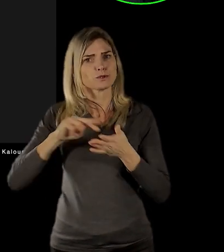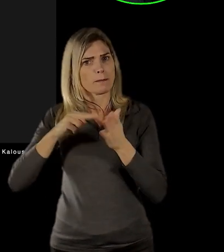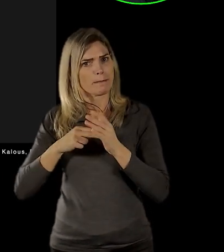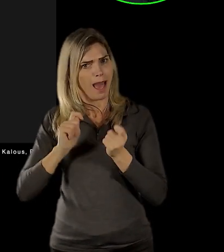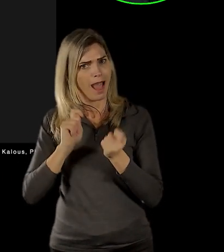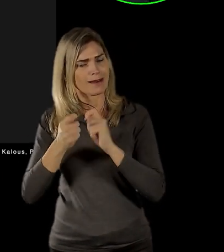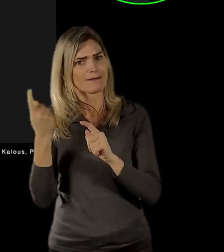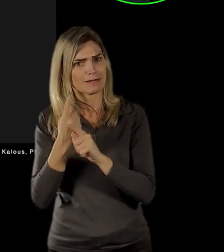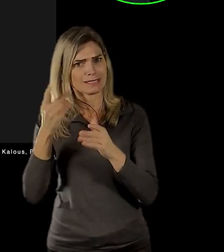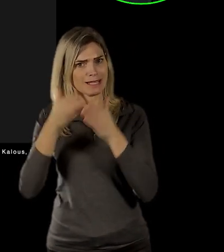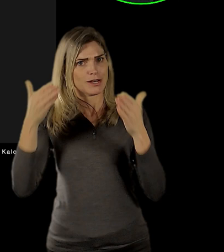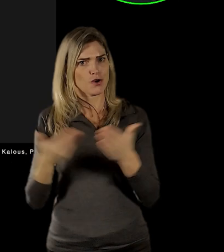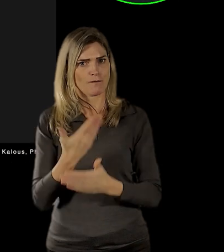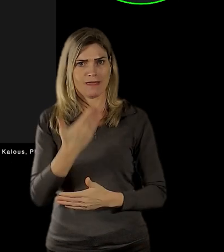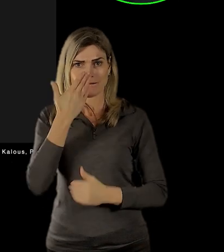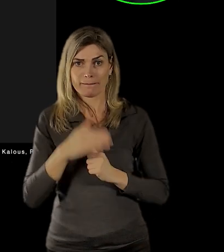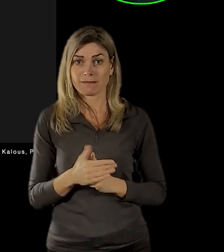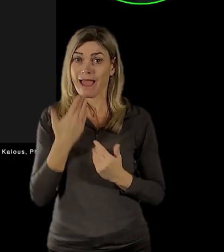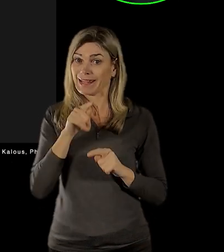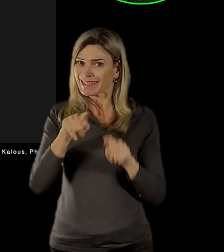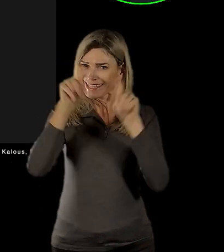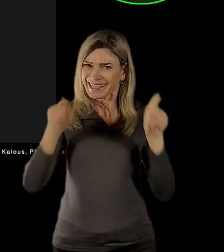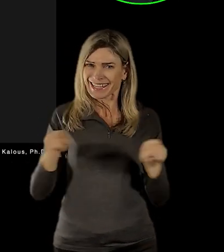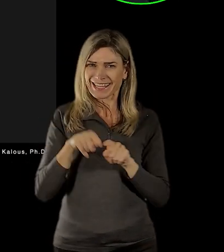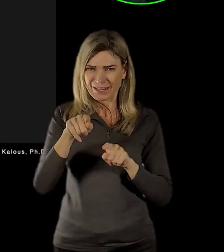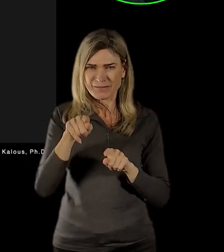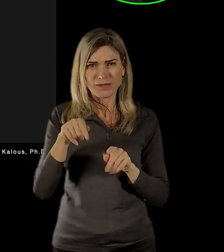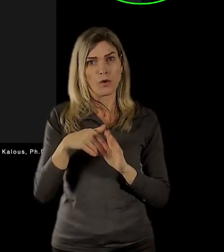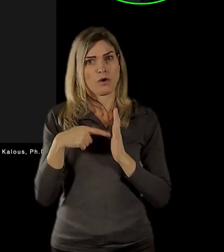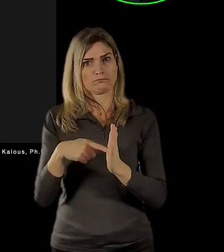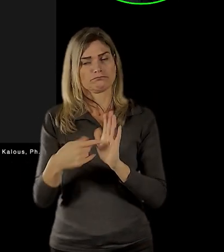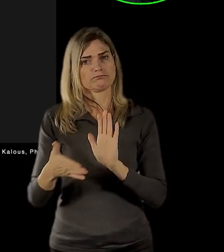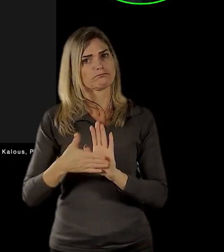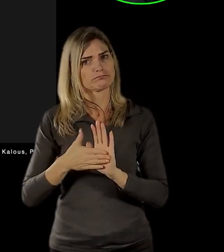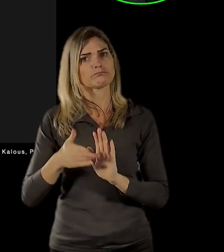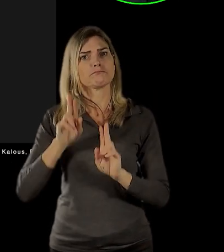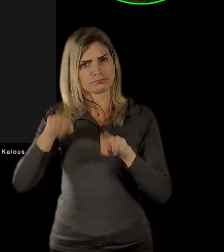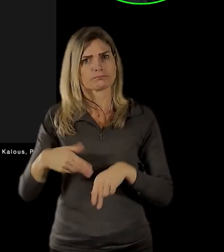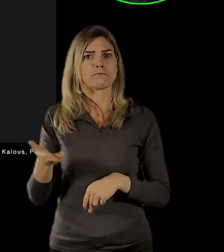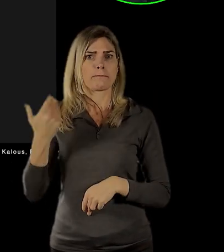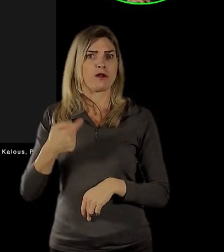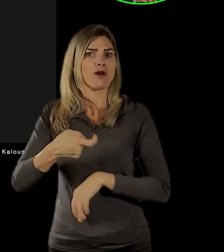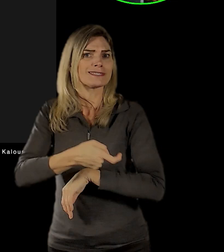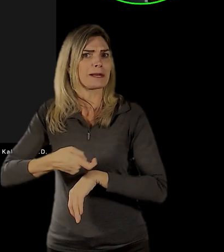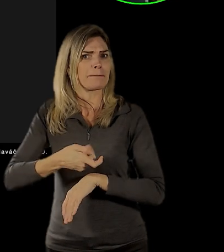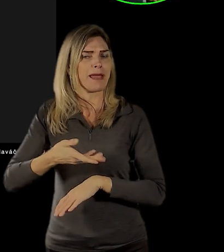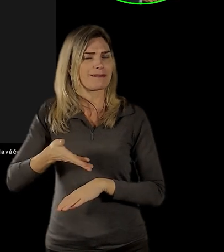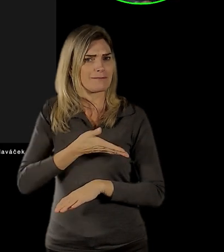to usnesení, o kterém jsem před chvílí mluvil ze srpna letošního roku.